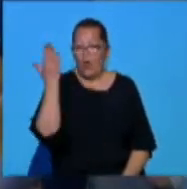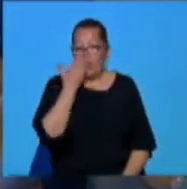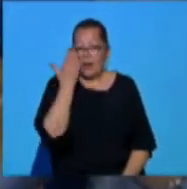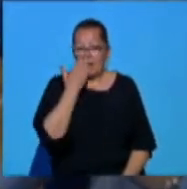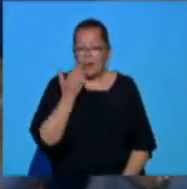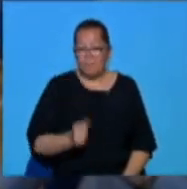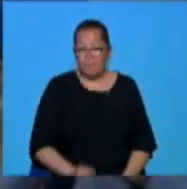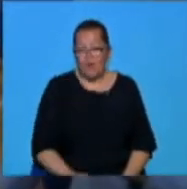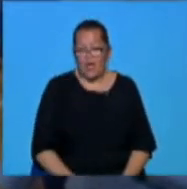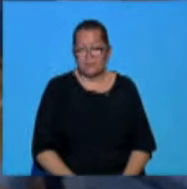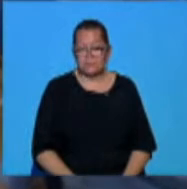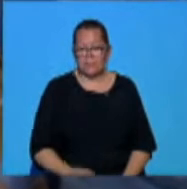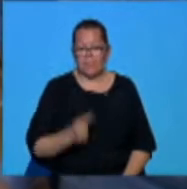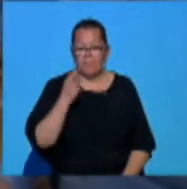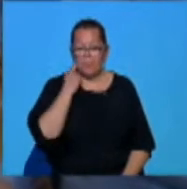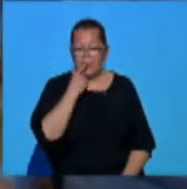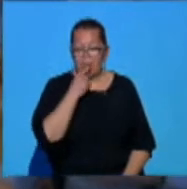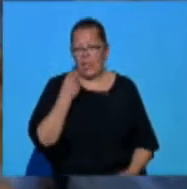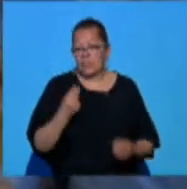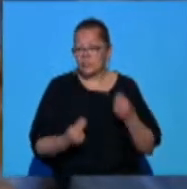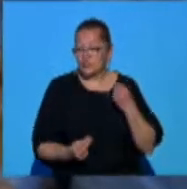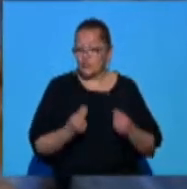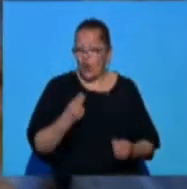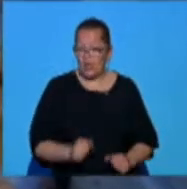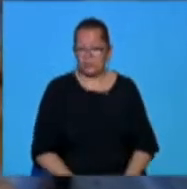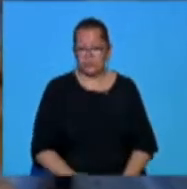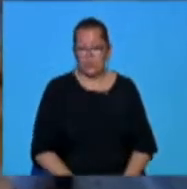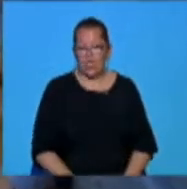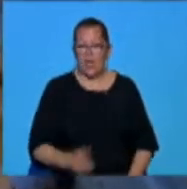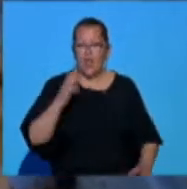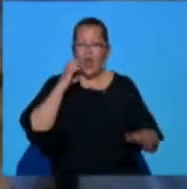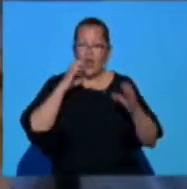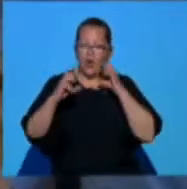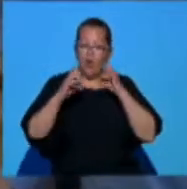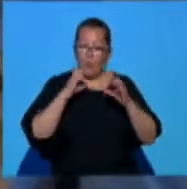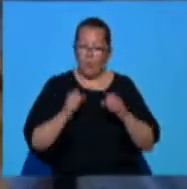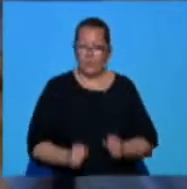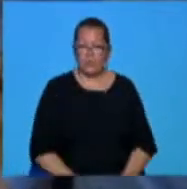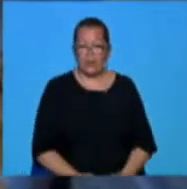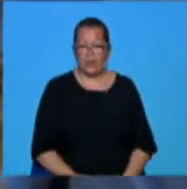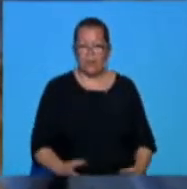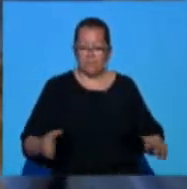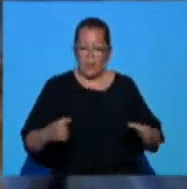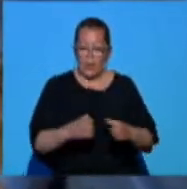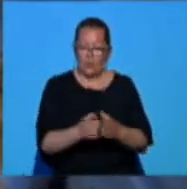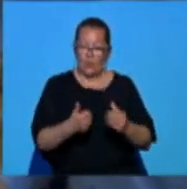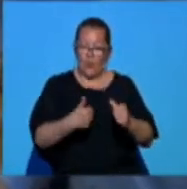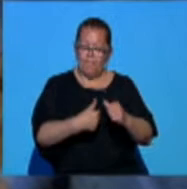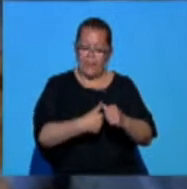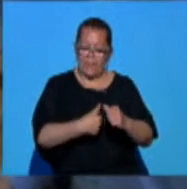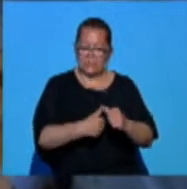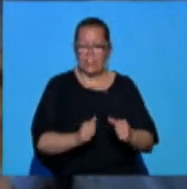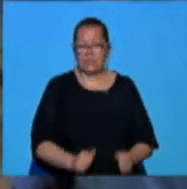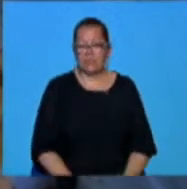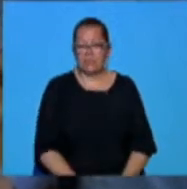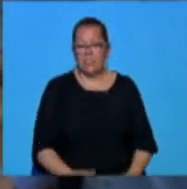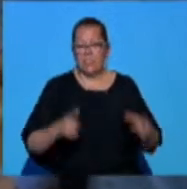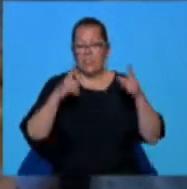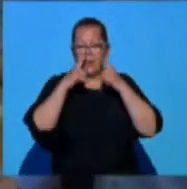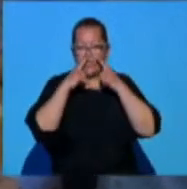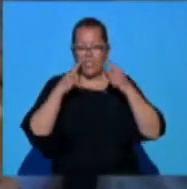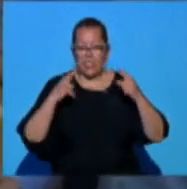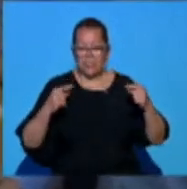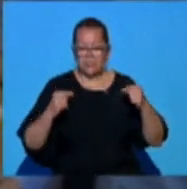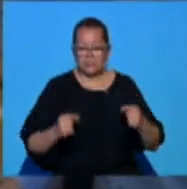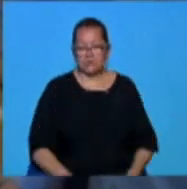dea seama, învață să se comporte unii cu ceilalți, adopte un comportament prosocial și vă spun că rezultatele sunt